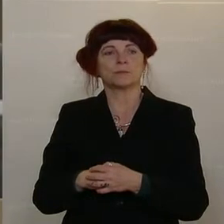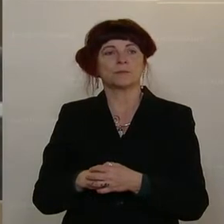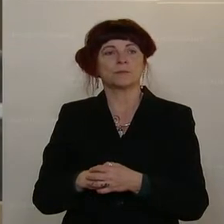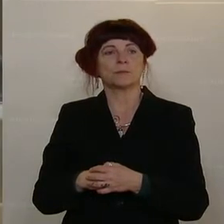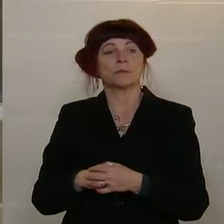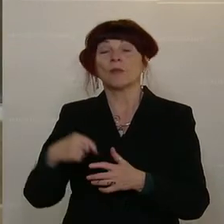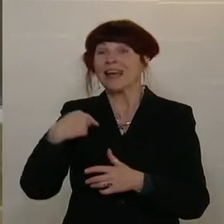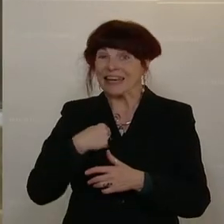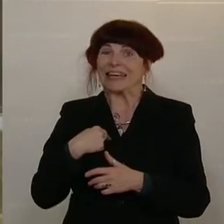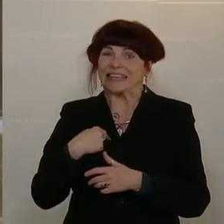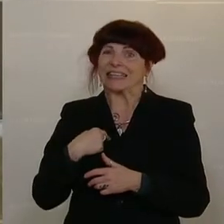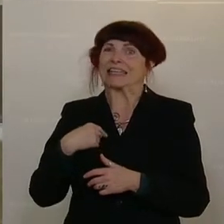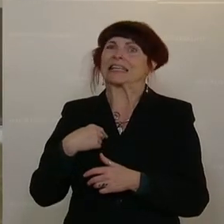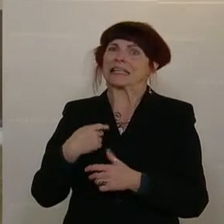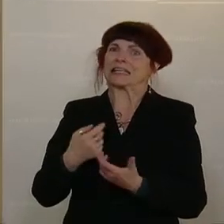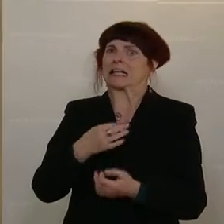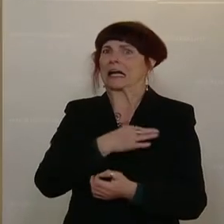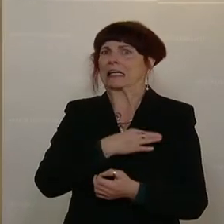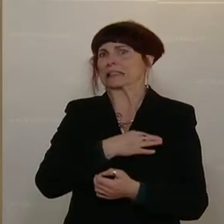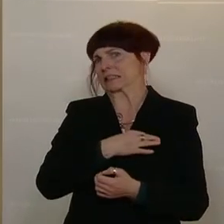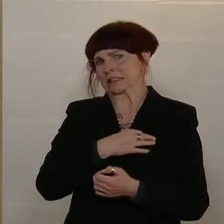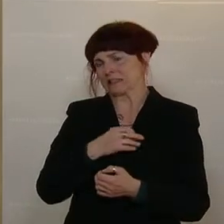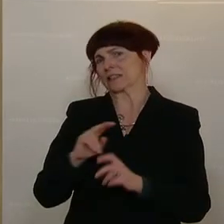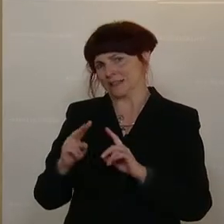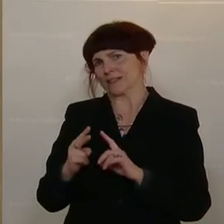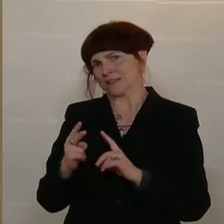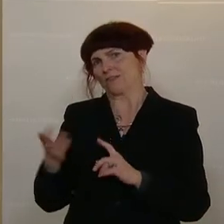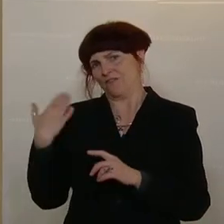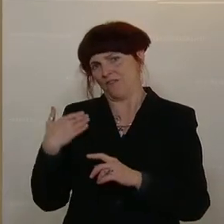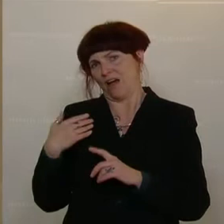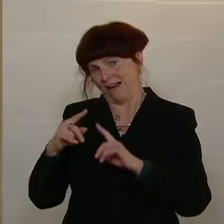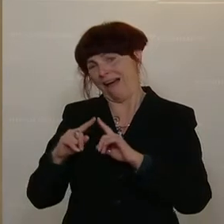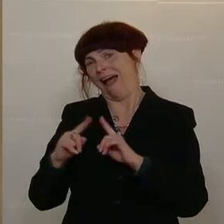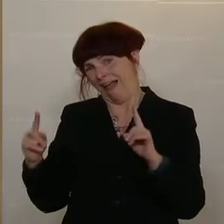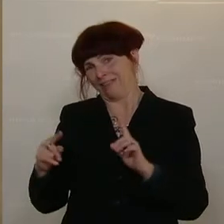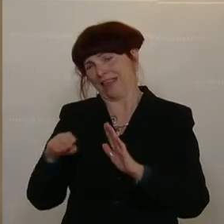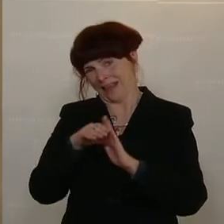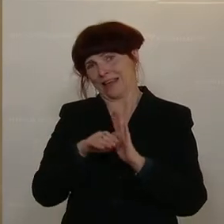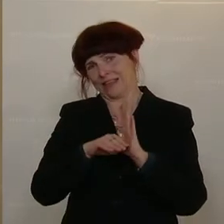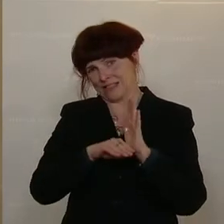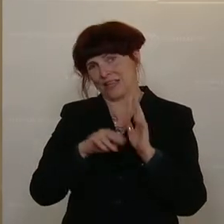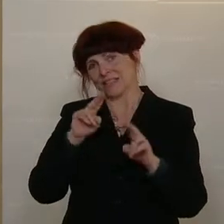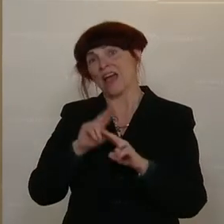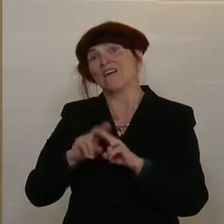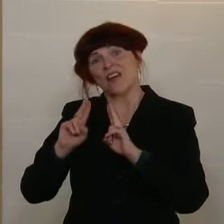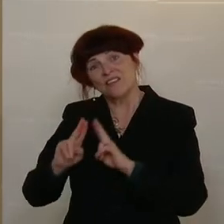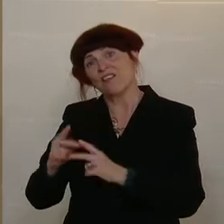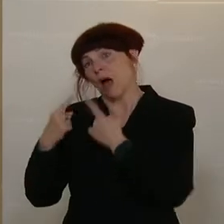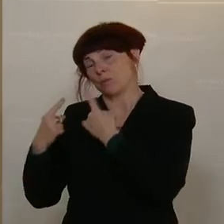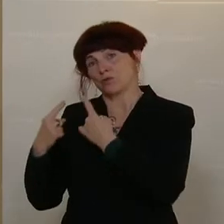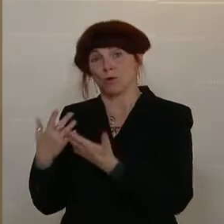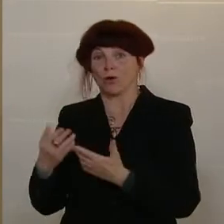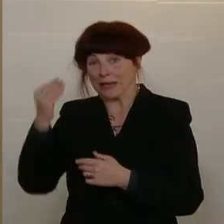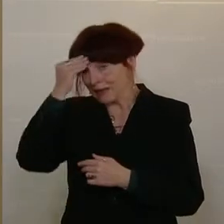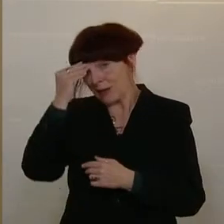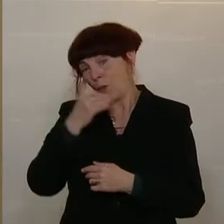Ich fürchte Zweiteres, sonst würden wir über ganz andere Gesetzesvorschläge reden, die wirklich hier auch